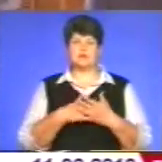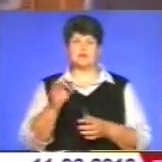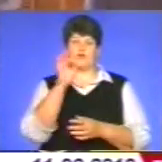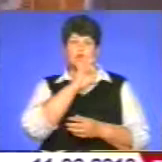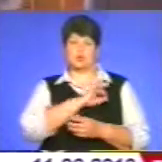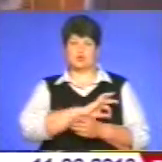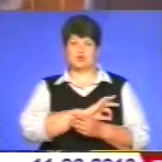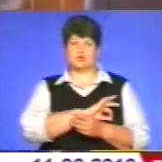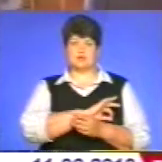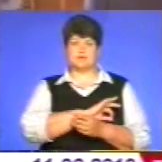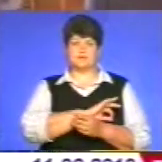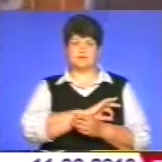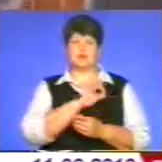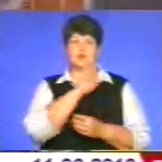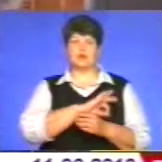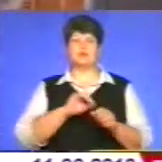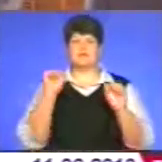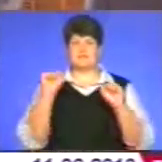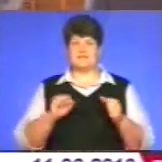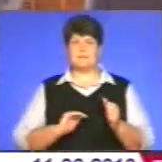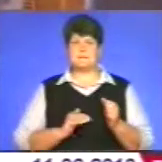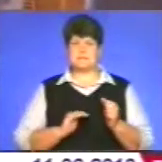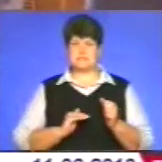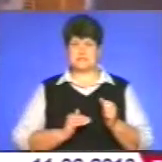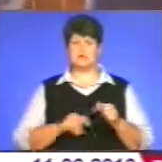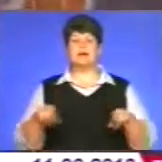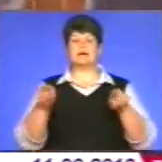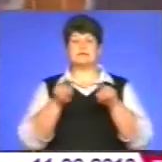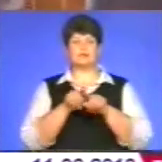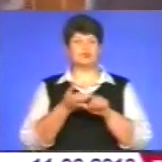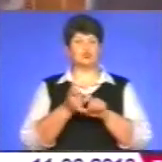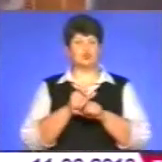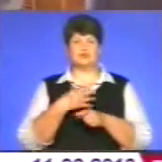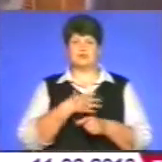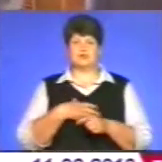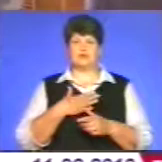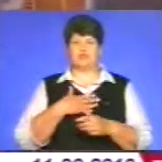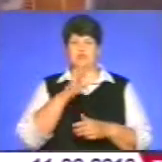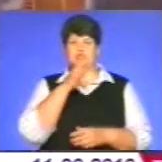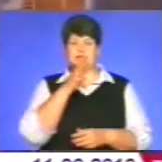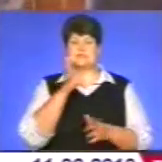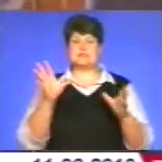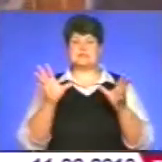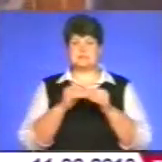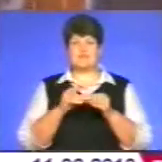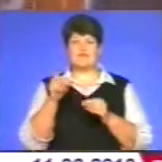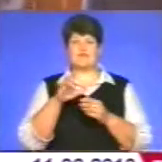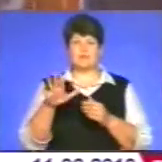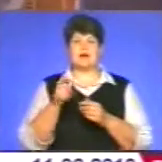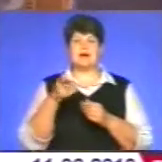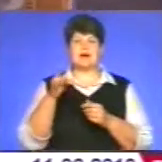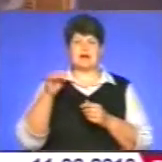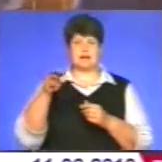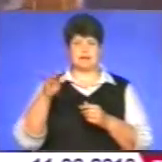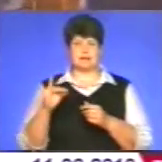можливості бізнесу. А також, що дуже актуально в наш час, спільні європейські гранди. Прикладом